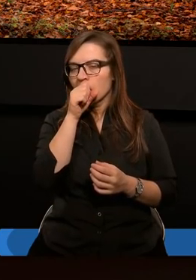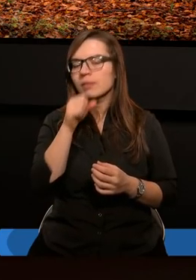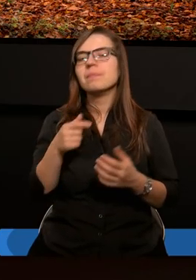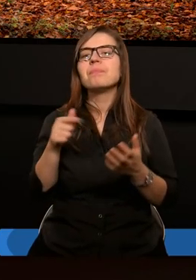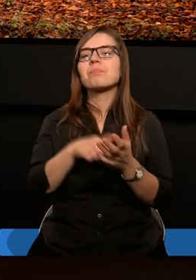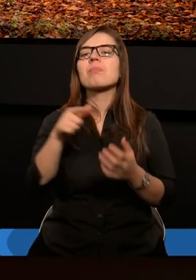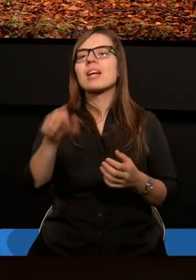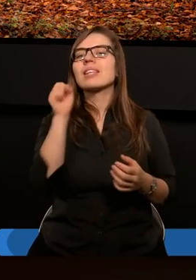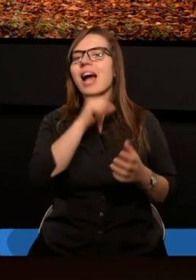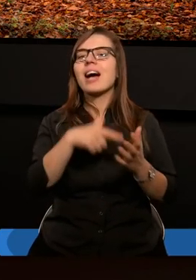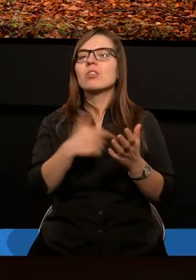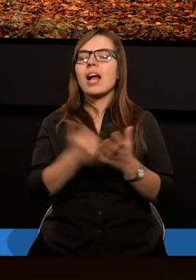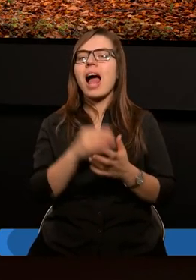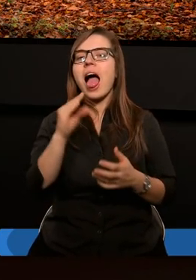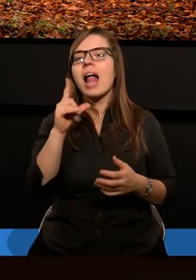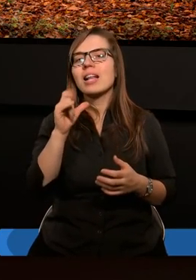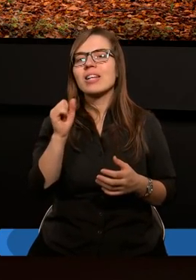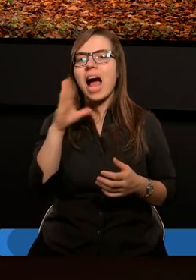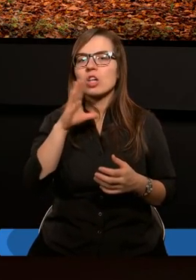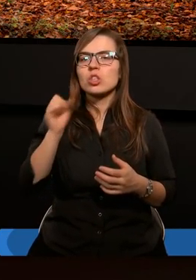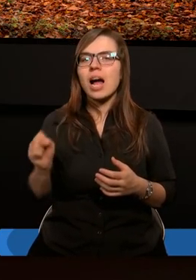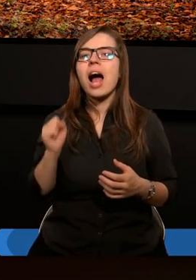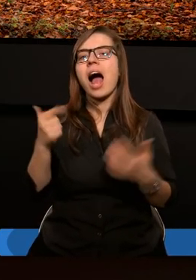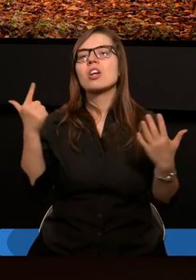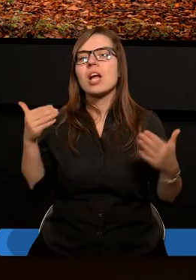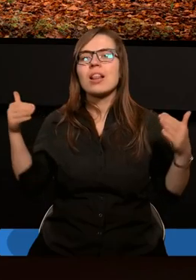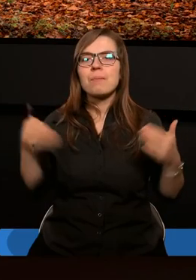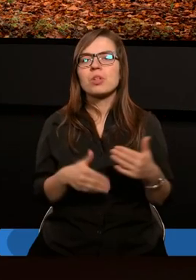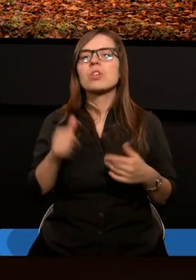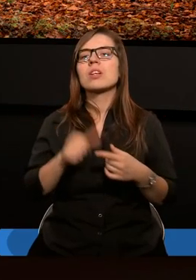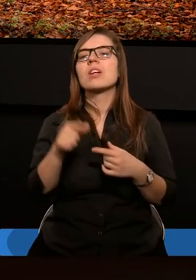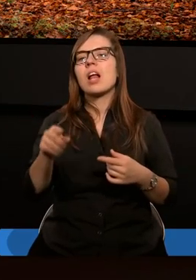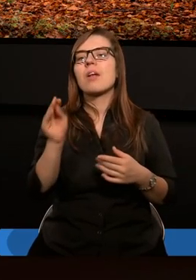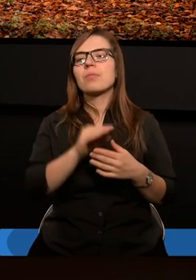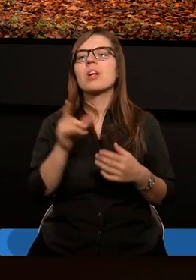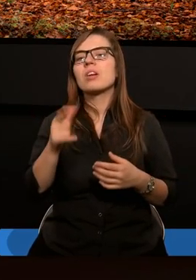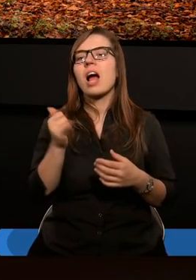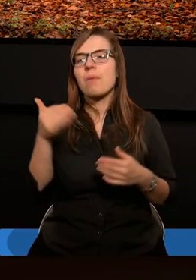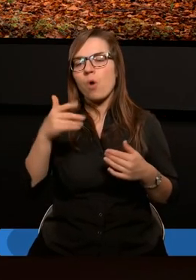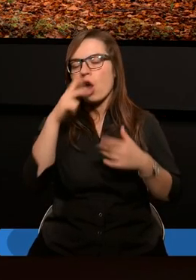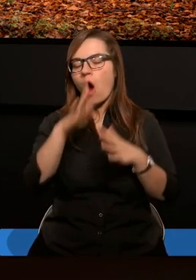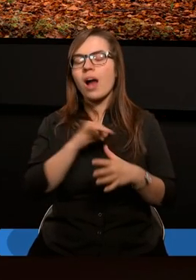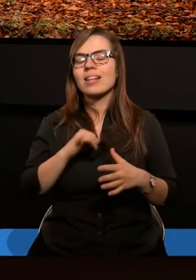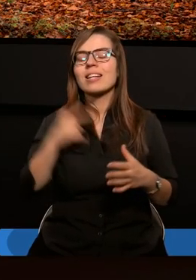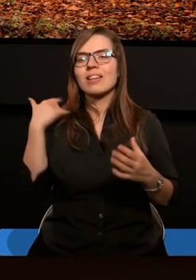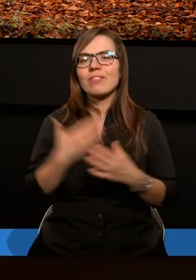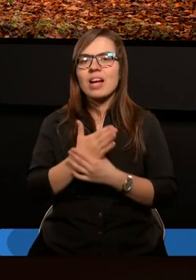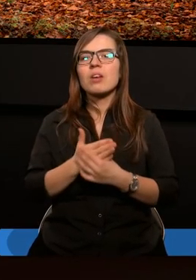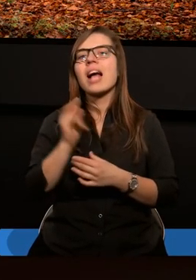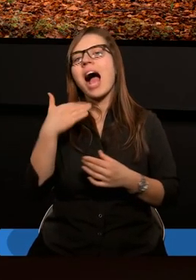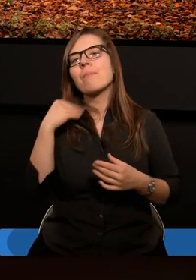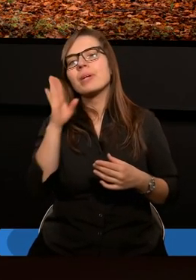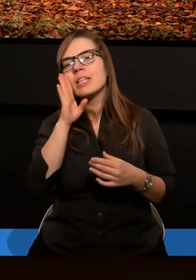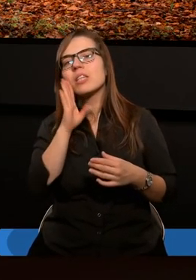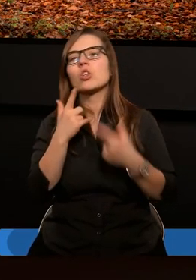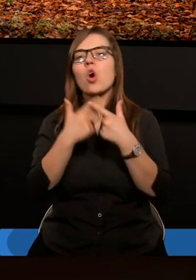w roli starotestamentowego Eliasza, a siedem tysięcy tych, co w czasach Eliasza jednak okazali wiernymi, to tak jakby